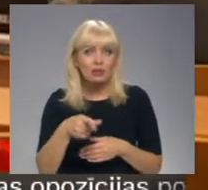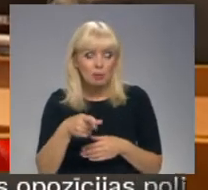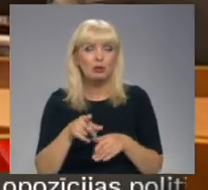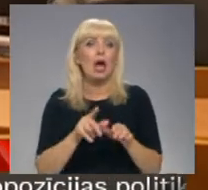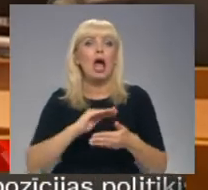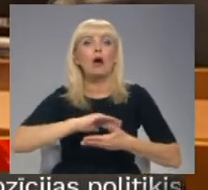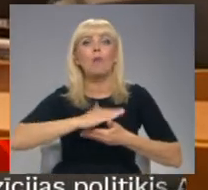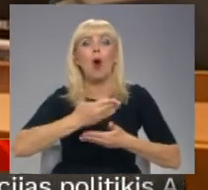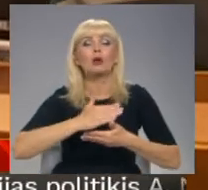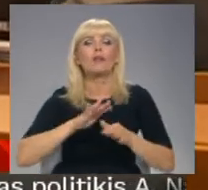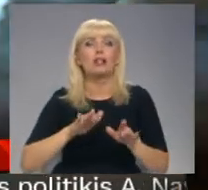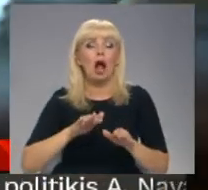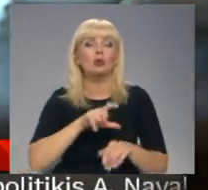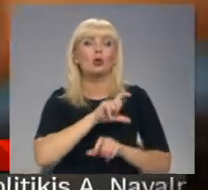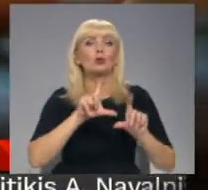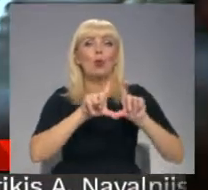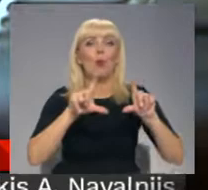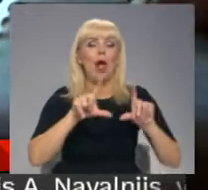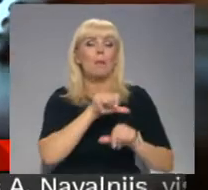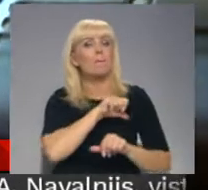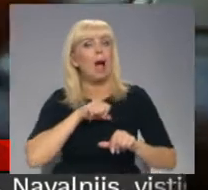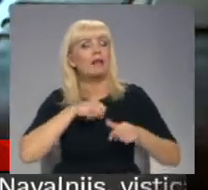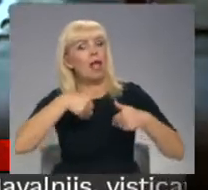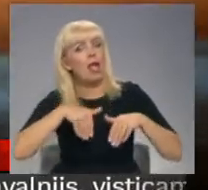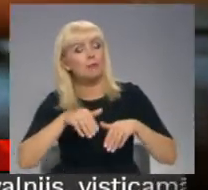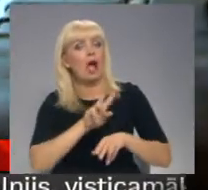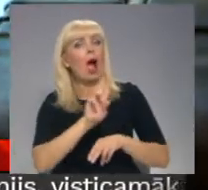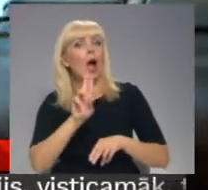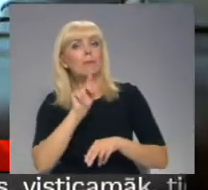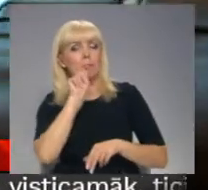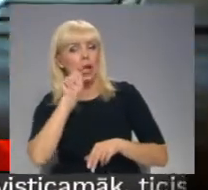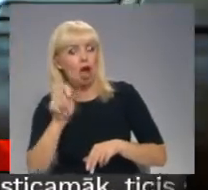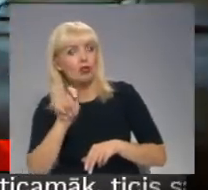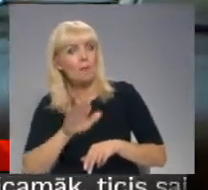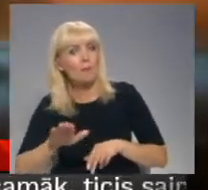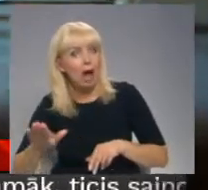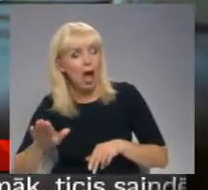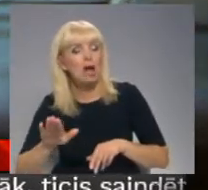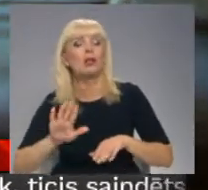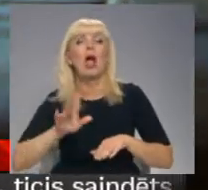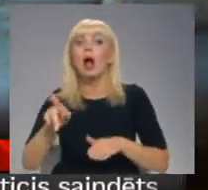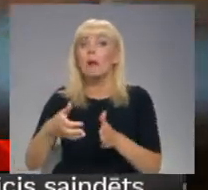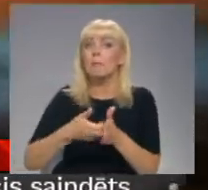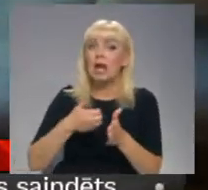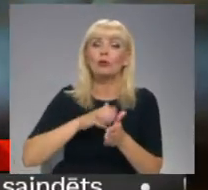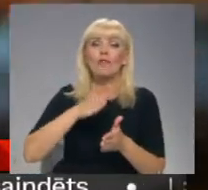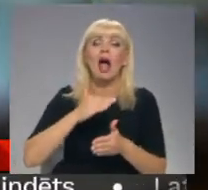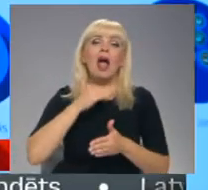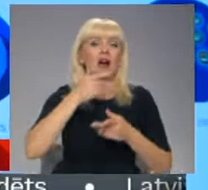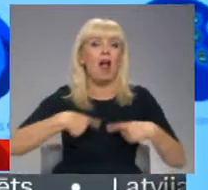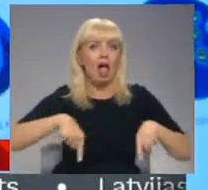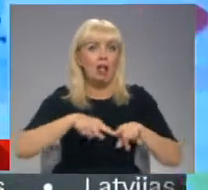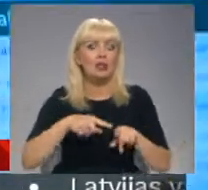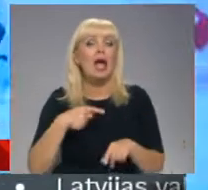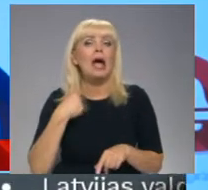datorus un pati skola varēs lemt, kam to es piešķirt. Vai bērniem, kam to trūkst, vai jaunu datorklašu izveidē. Rīga arī cer uz